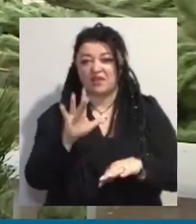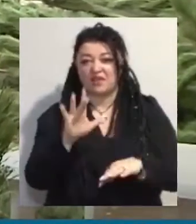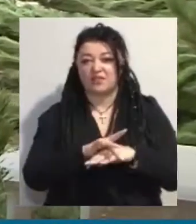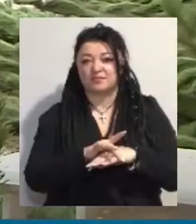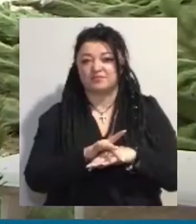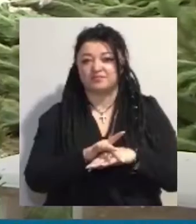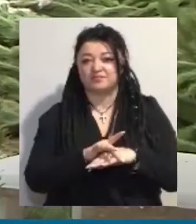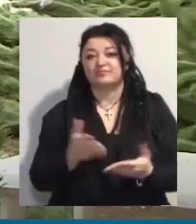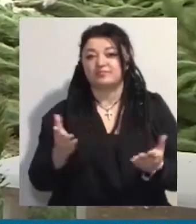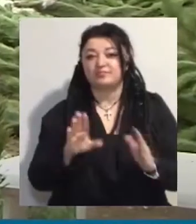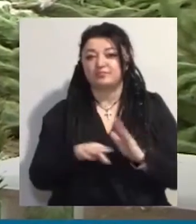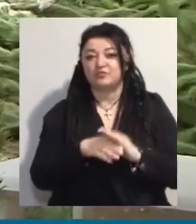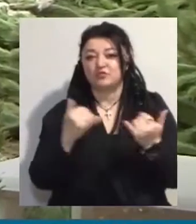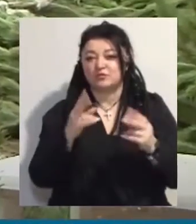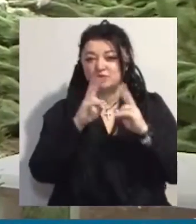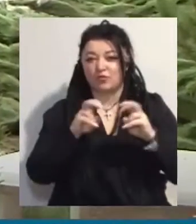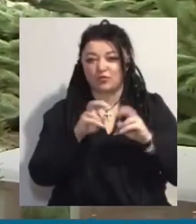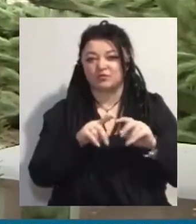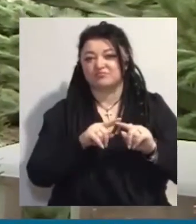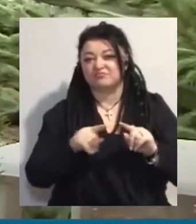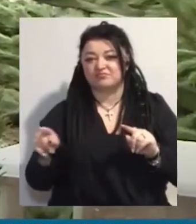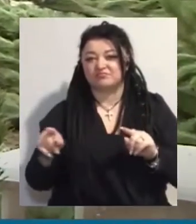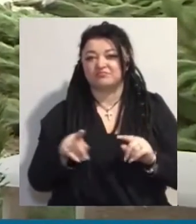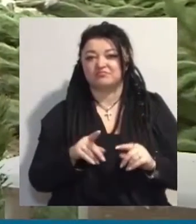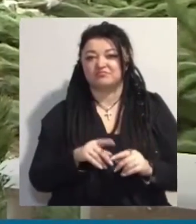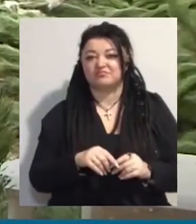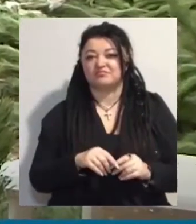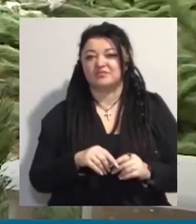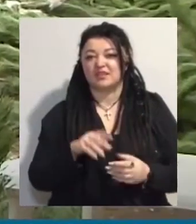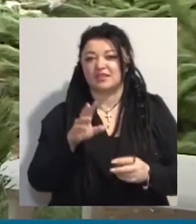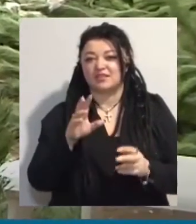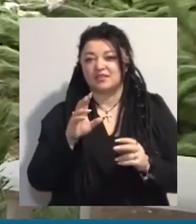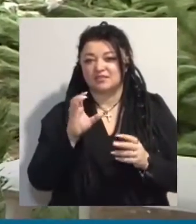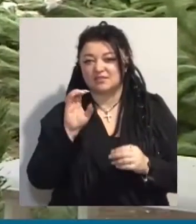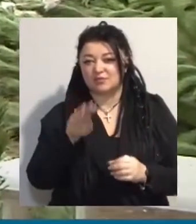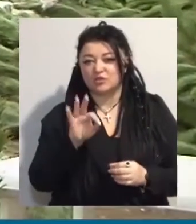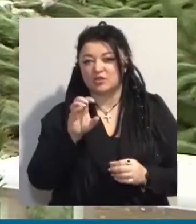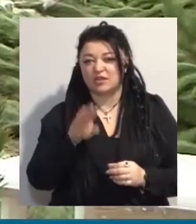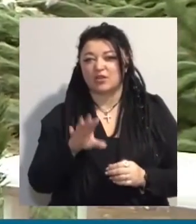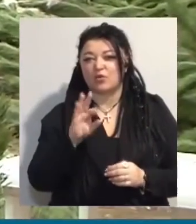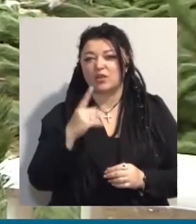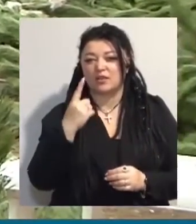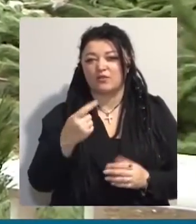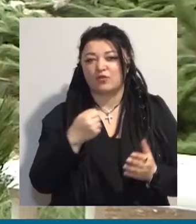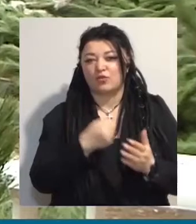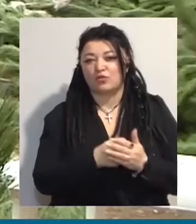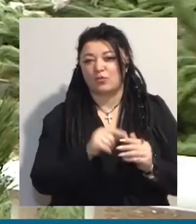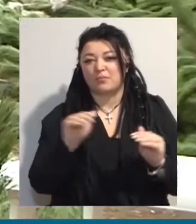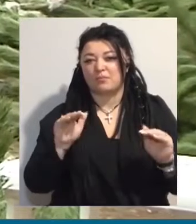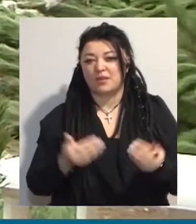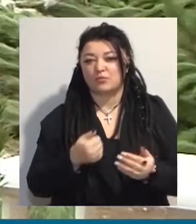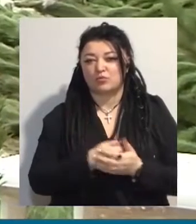торговля, срук не встановлено в місті. Санкція статті від одного необлагаємого мінімуму до трьох